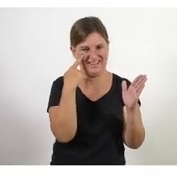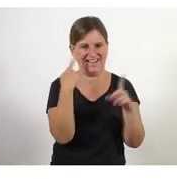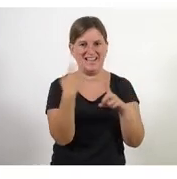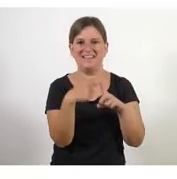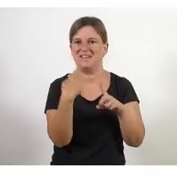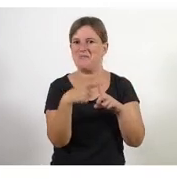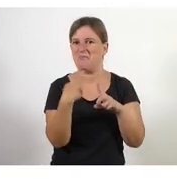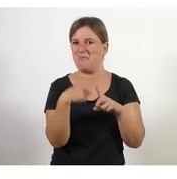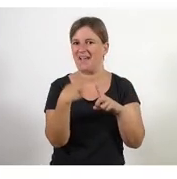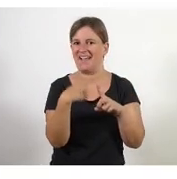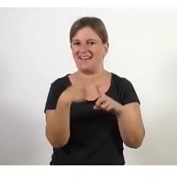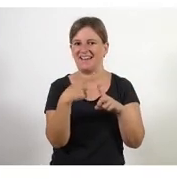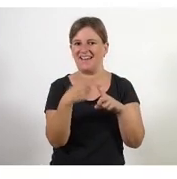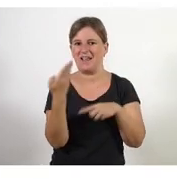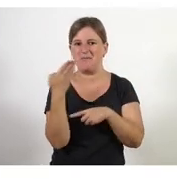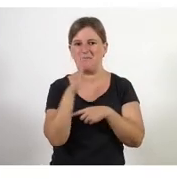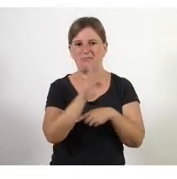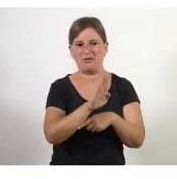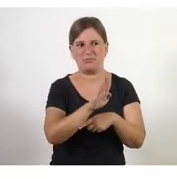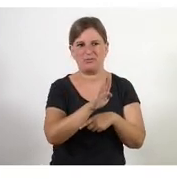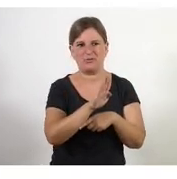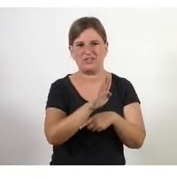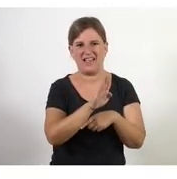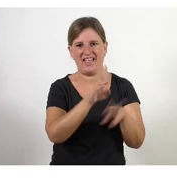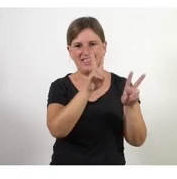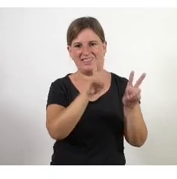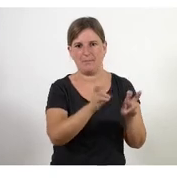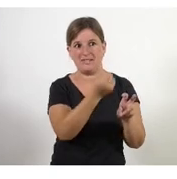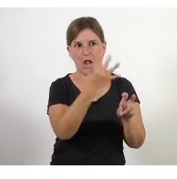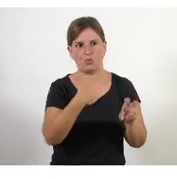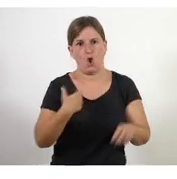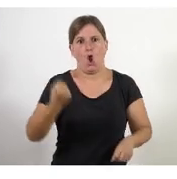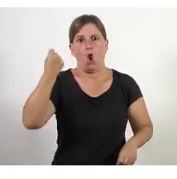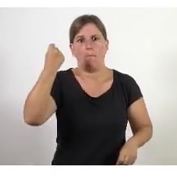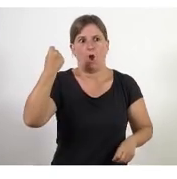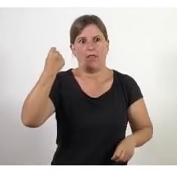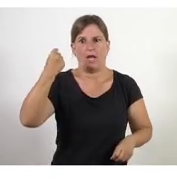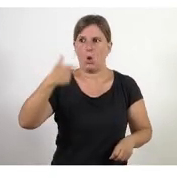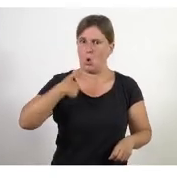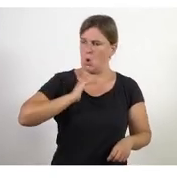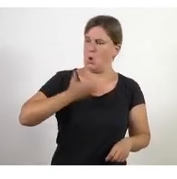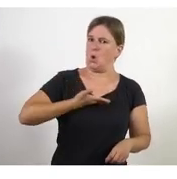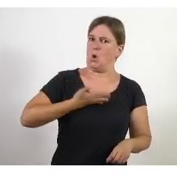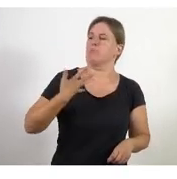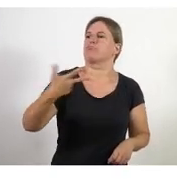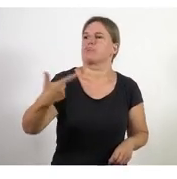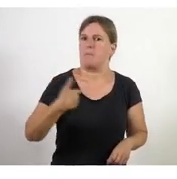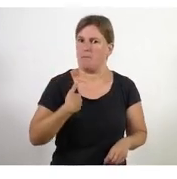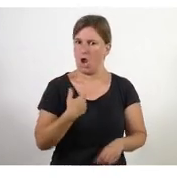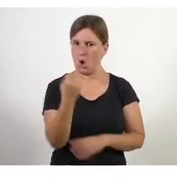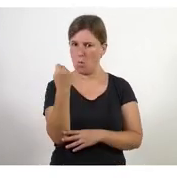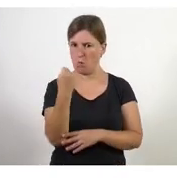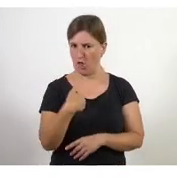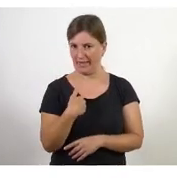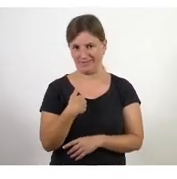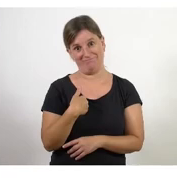estem proposant alguna cosa que la gent els que estan a llocs de poder ho poden assimilar com i llavors ara em treus